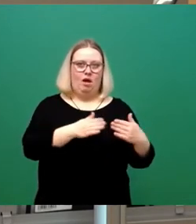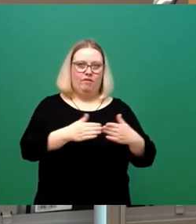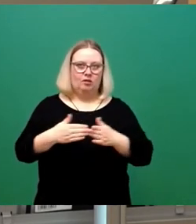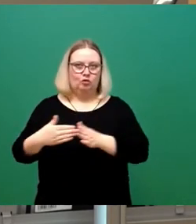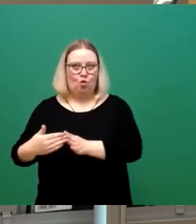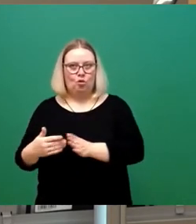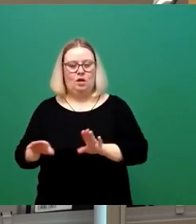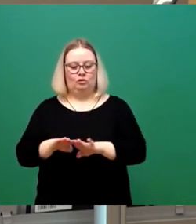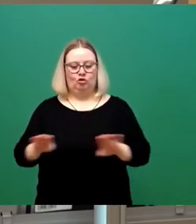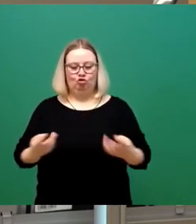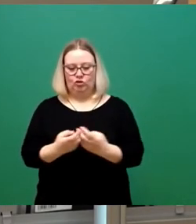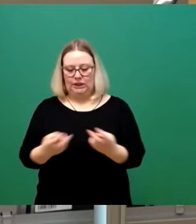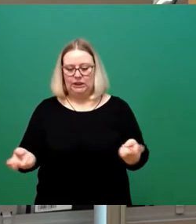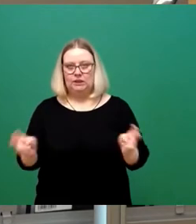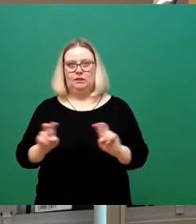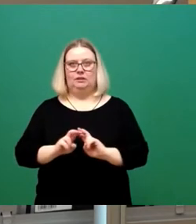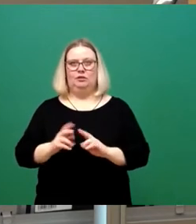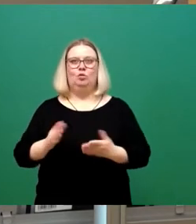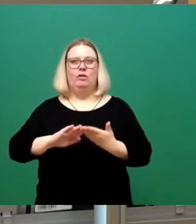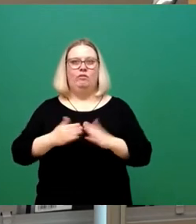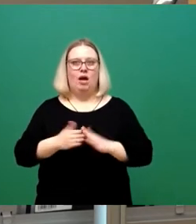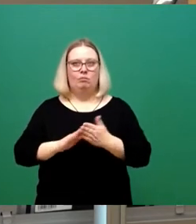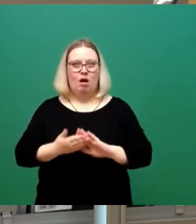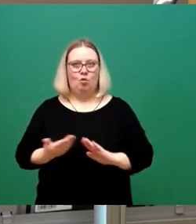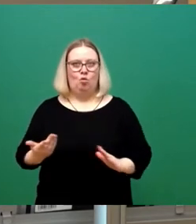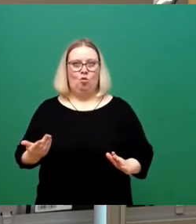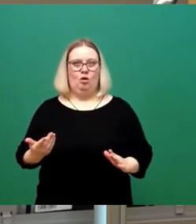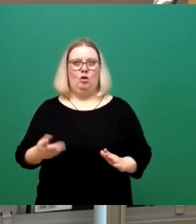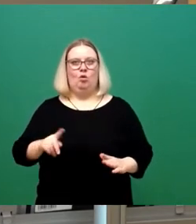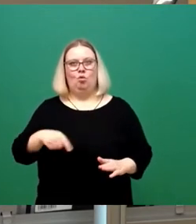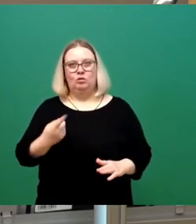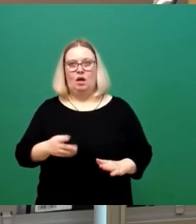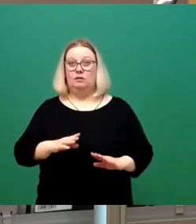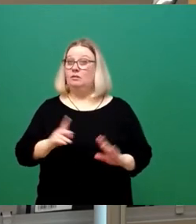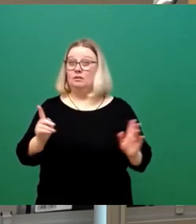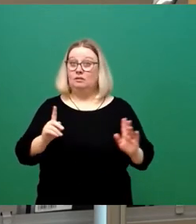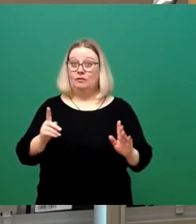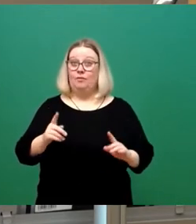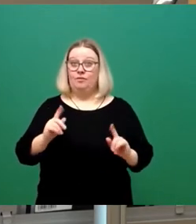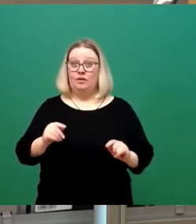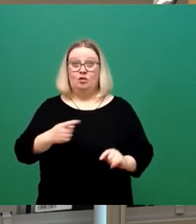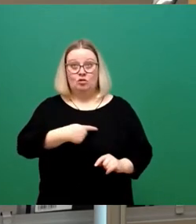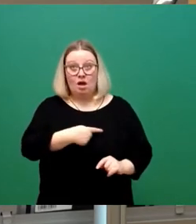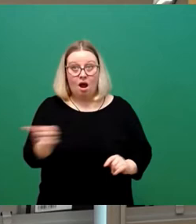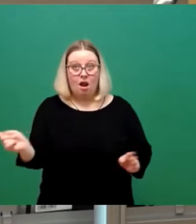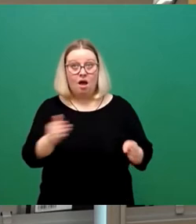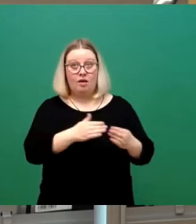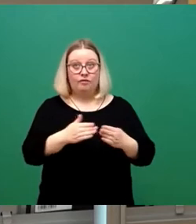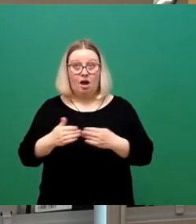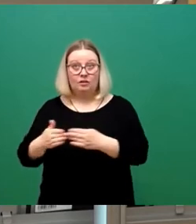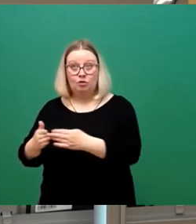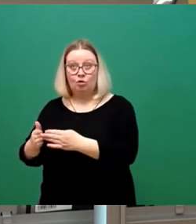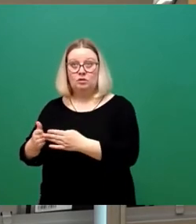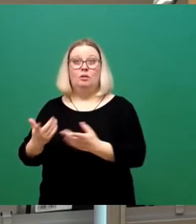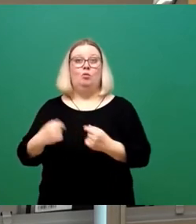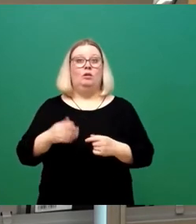einen Tisch setzen und eine Vereinbarung treffen. und das sind nicht alle Fraktionen, sondern eine Mehrheit